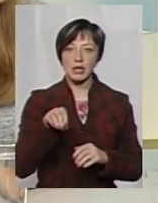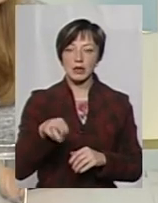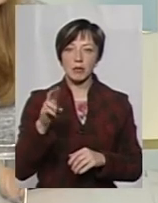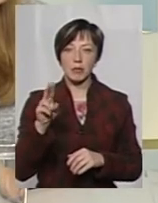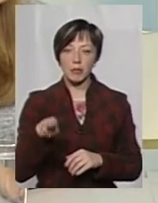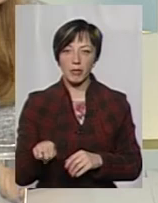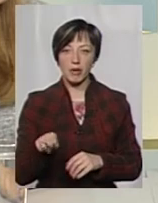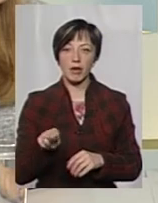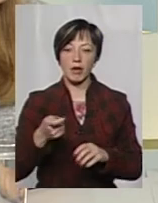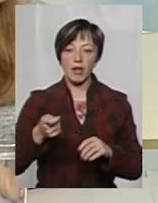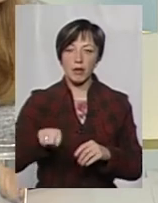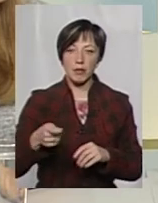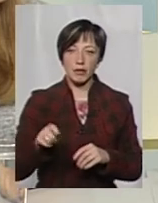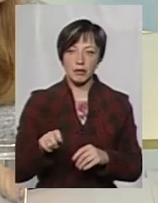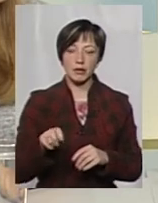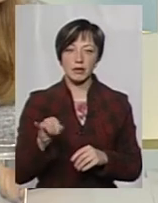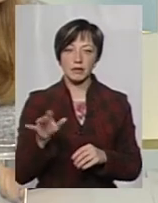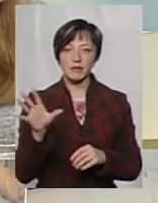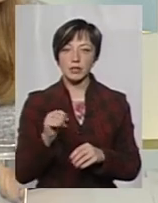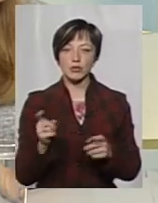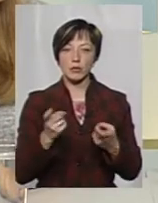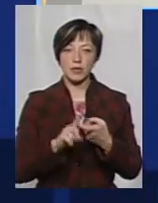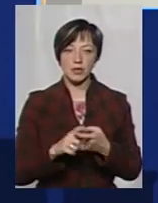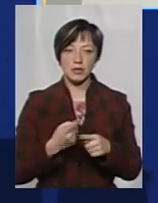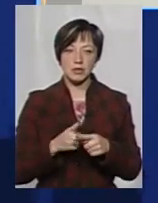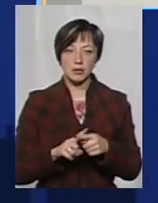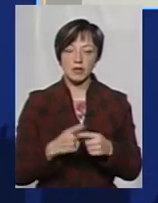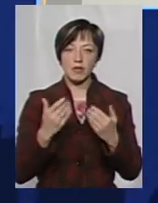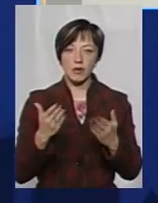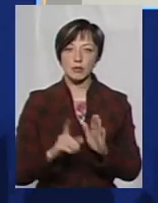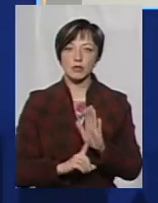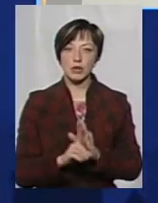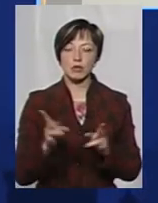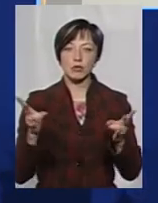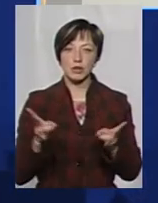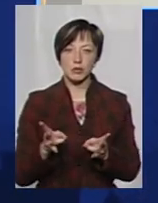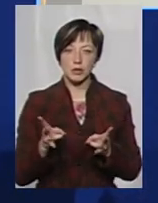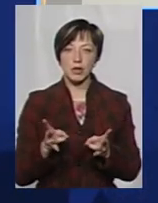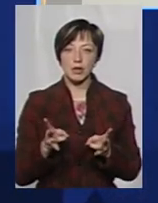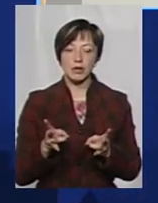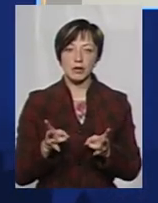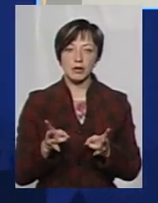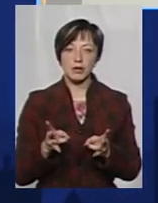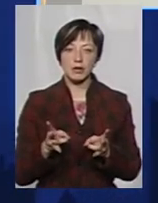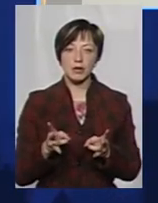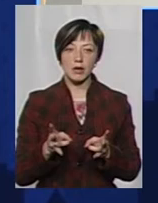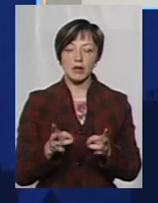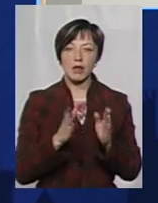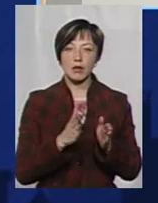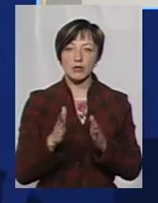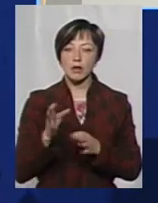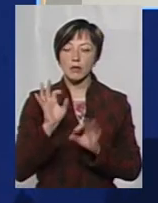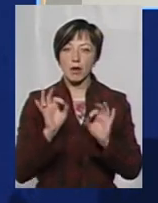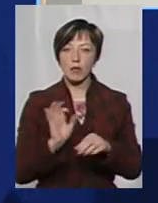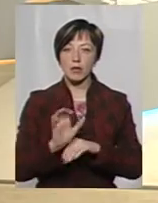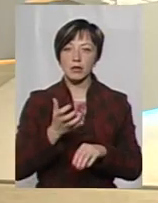балансувальні клапана і все, що з цим пов'язано. Тобто, вам спочатку потрібно налаштувати правильну подачу тепла,